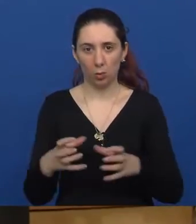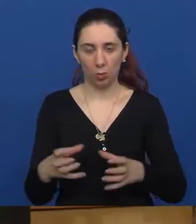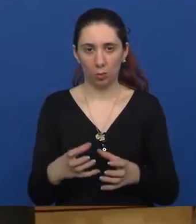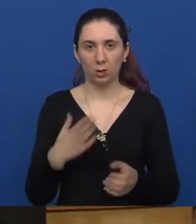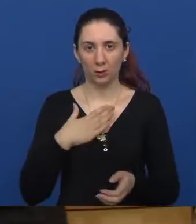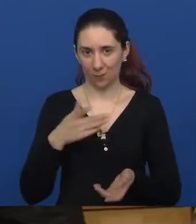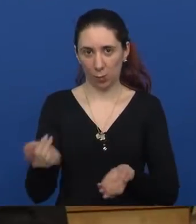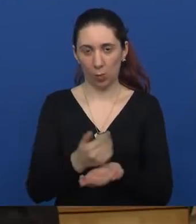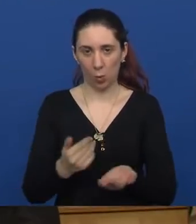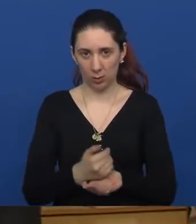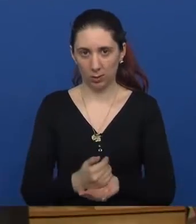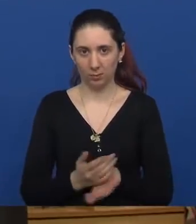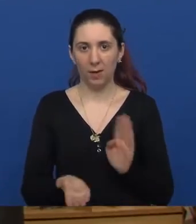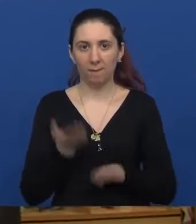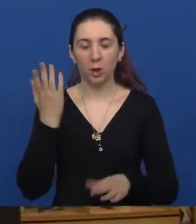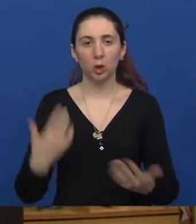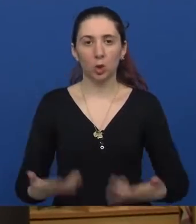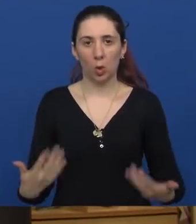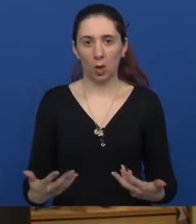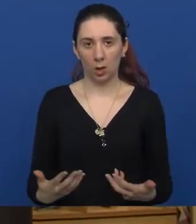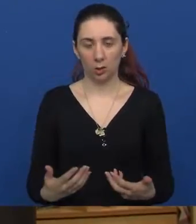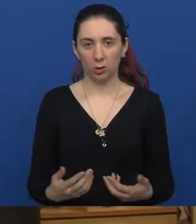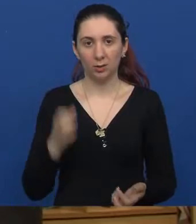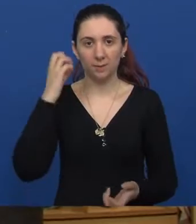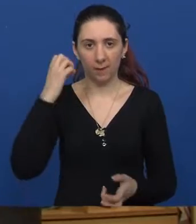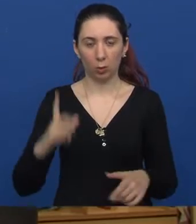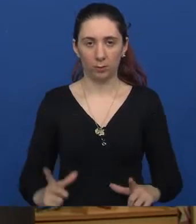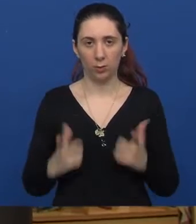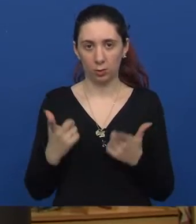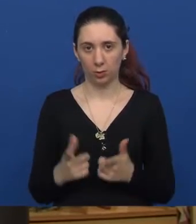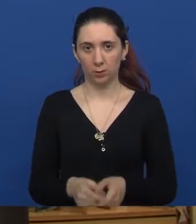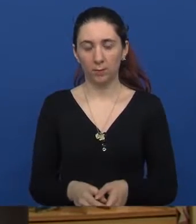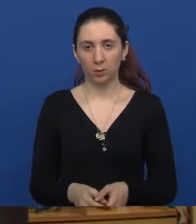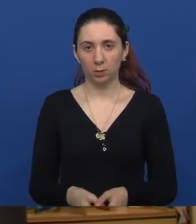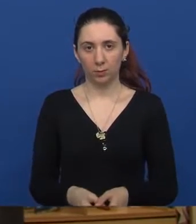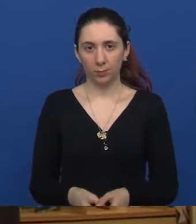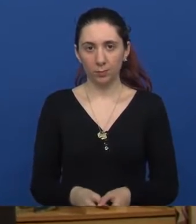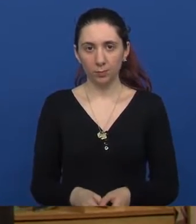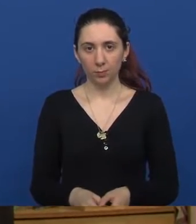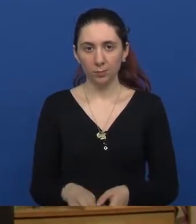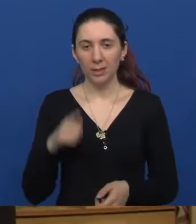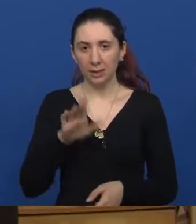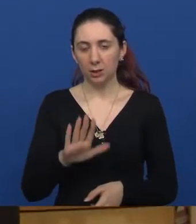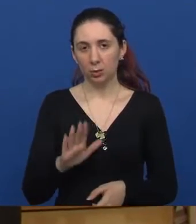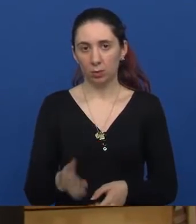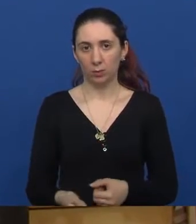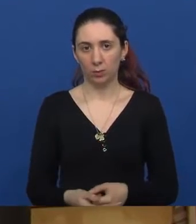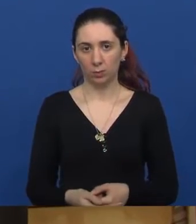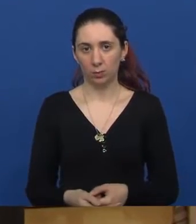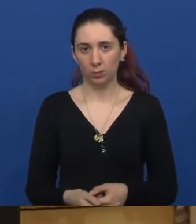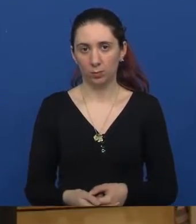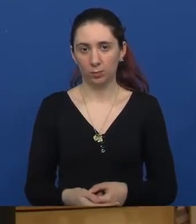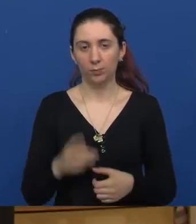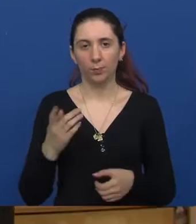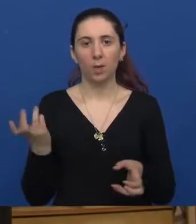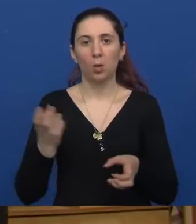svojim korisnicima čim više olakšati i svakodnevni život i njihovu, recimo